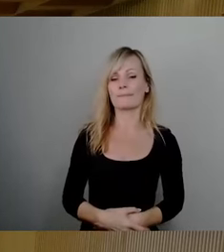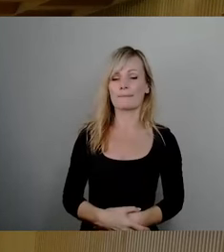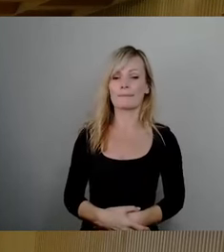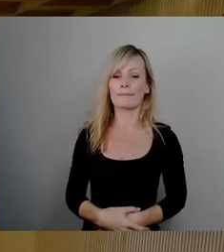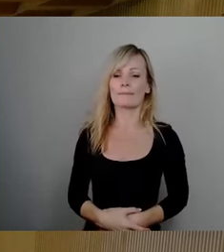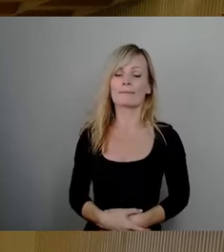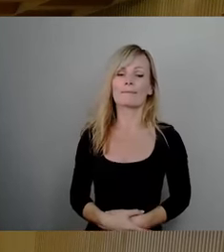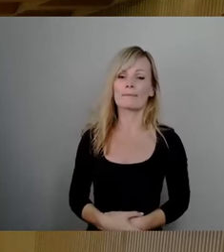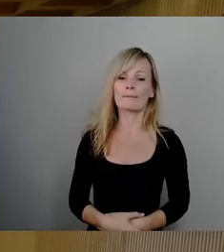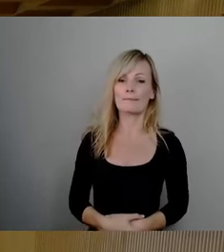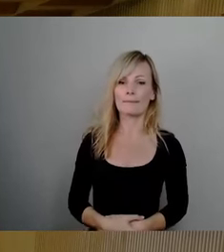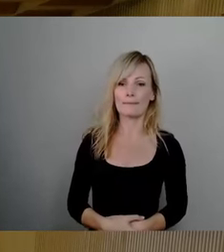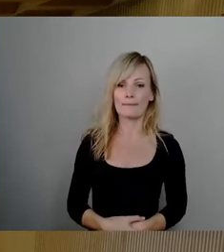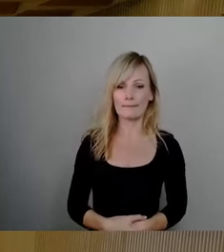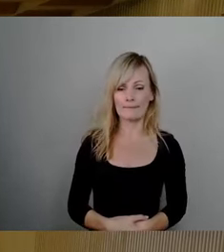bitte schön.